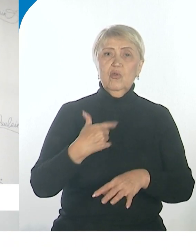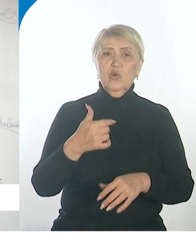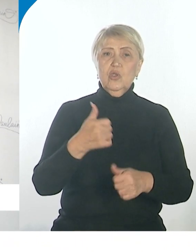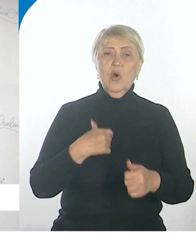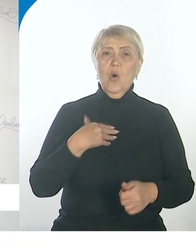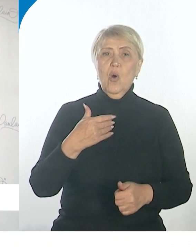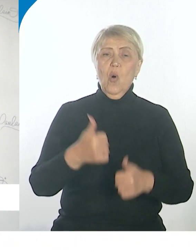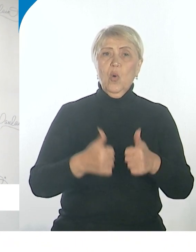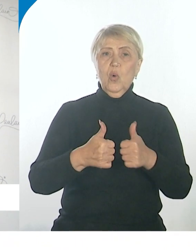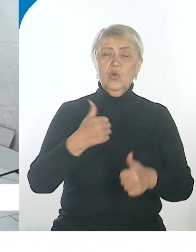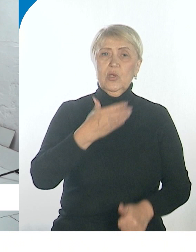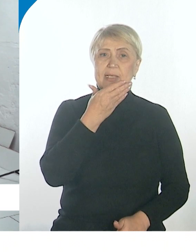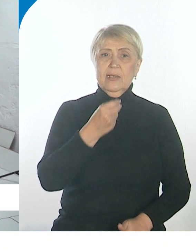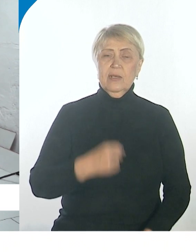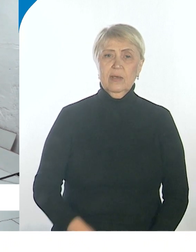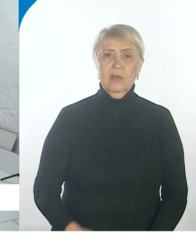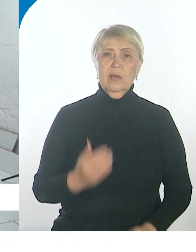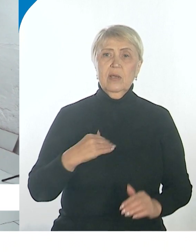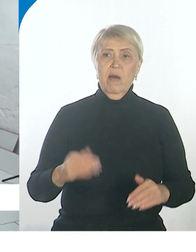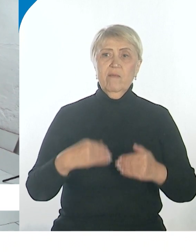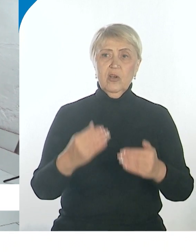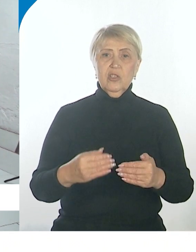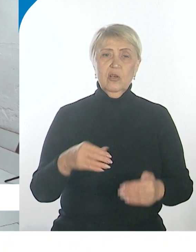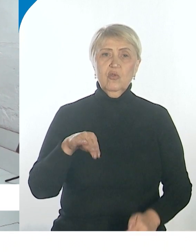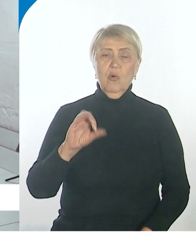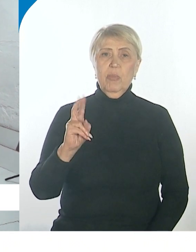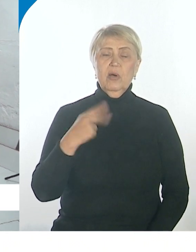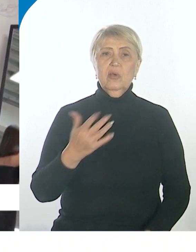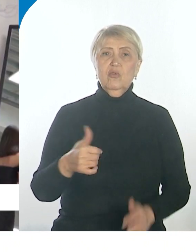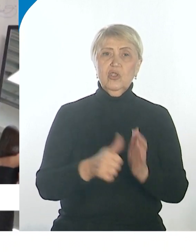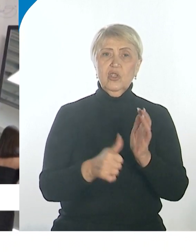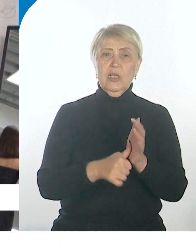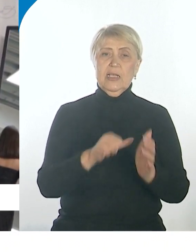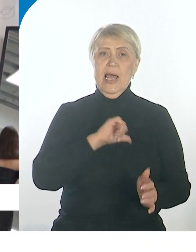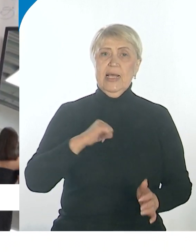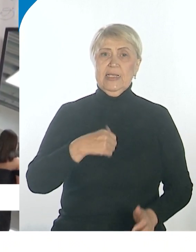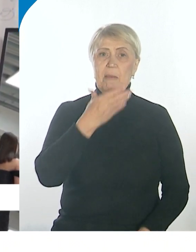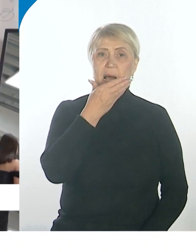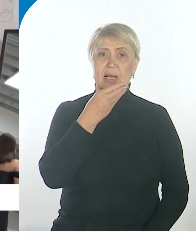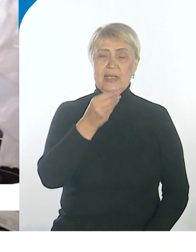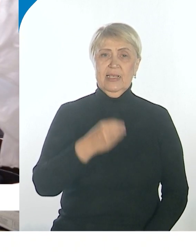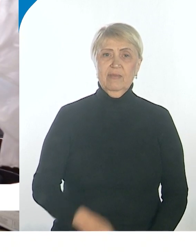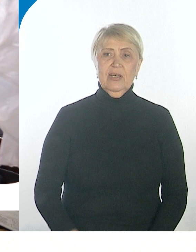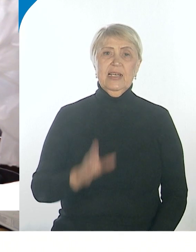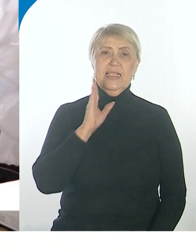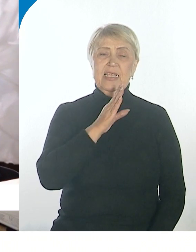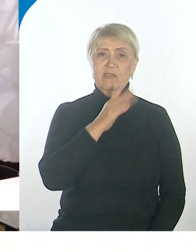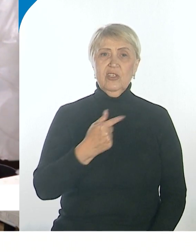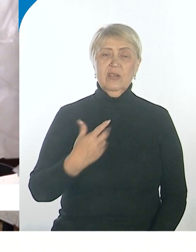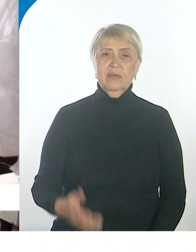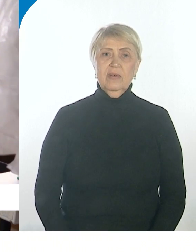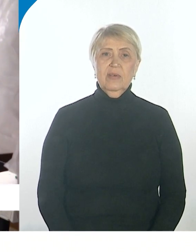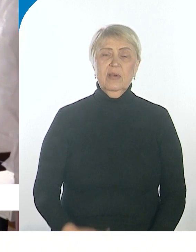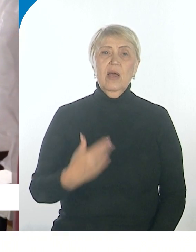красивейших девушек планеты. Я вошла в топ-60 самых красивых девушек планеты. Можно подержаться, так сказать, я. Также похвастаемся